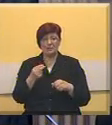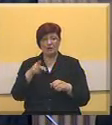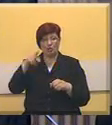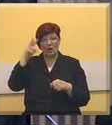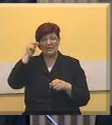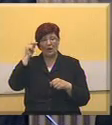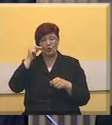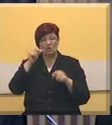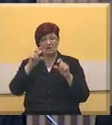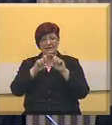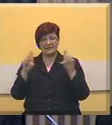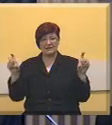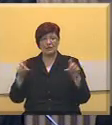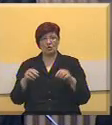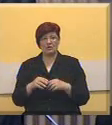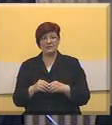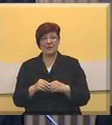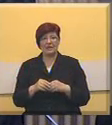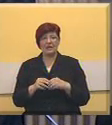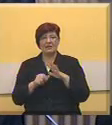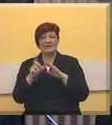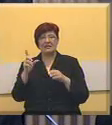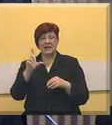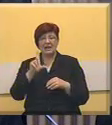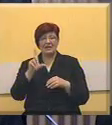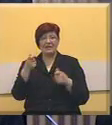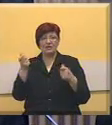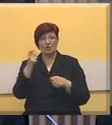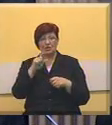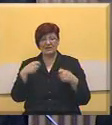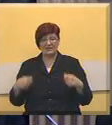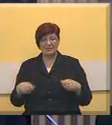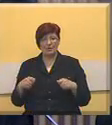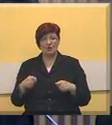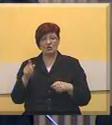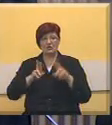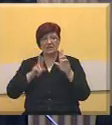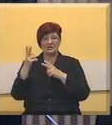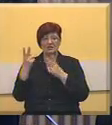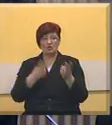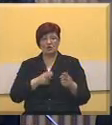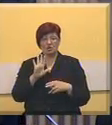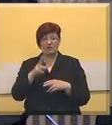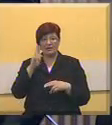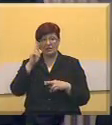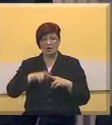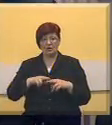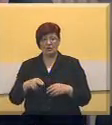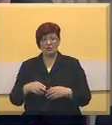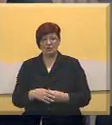institut poslanici Ligi Socialdemokrastva Vojvodina će glasiti za donošanje ovakve odlake hvala Hvala